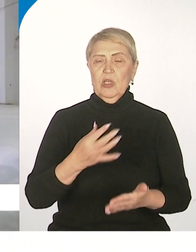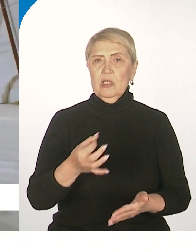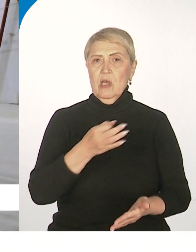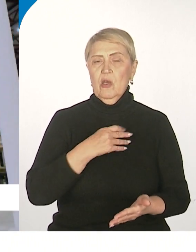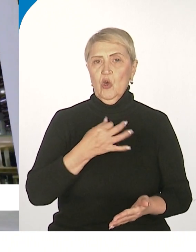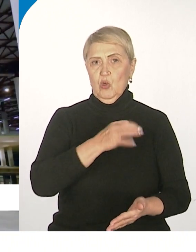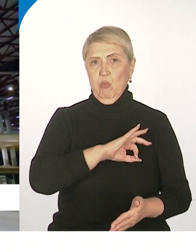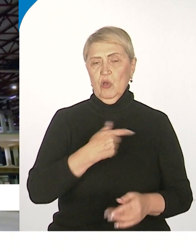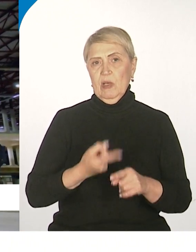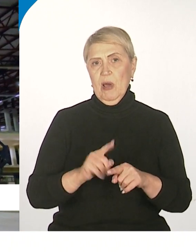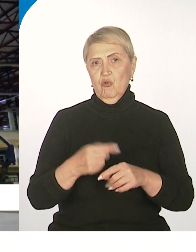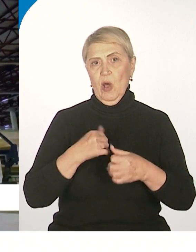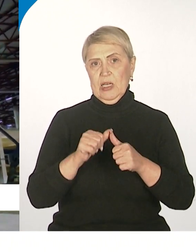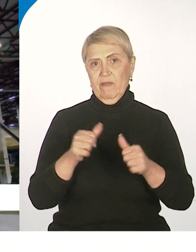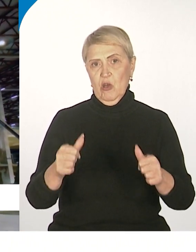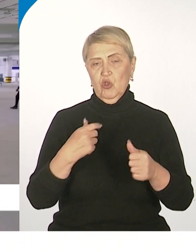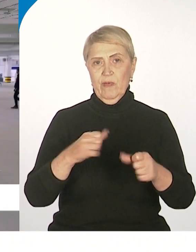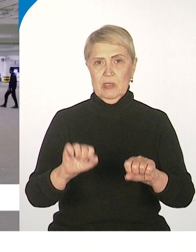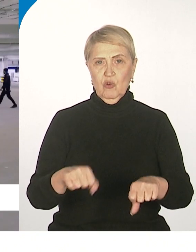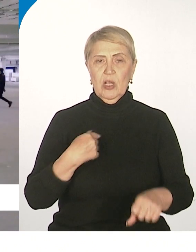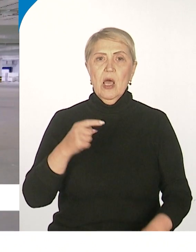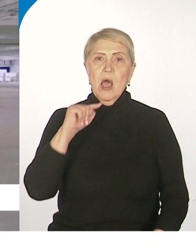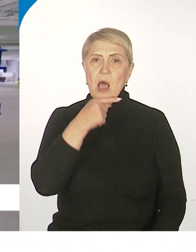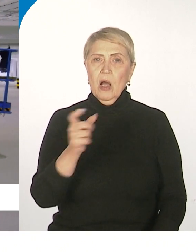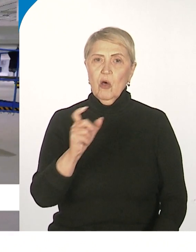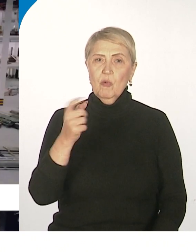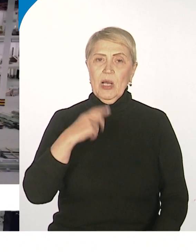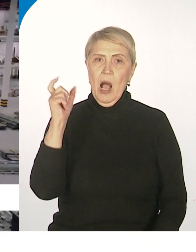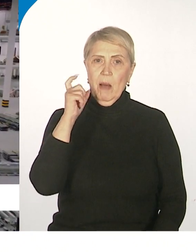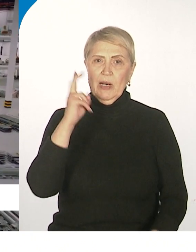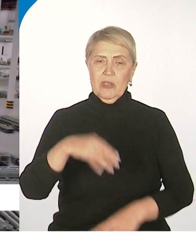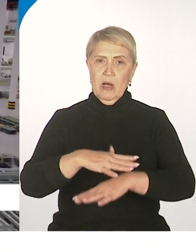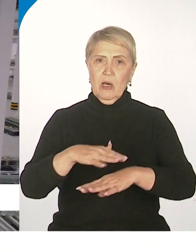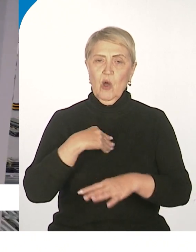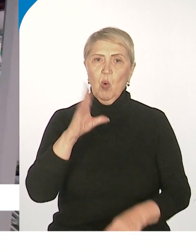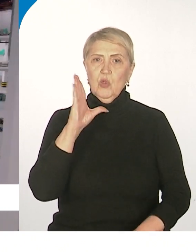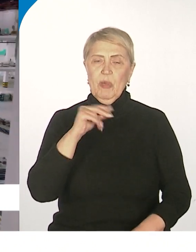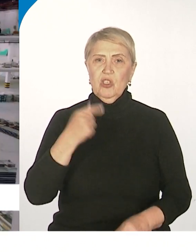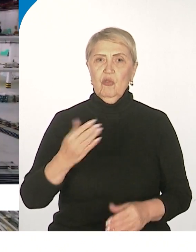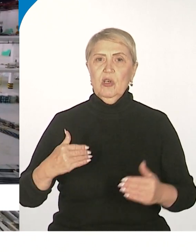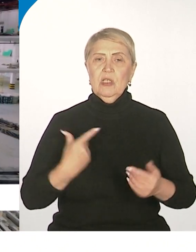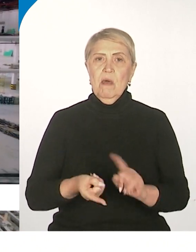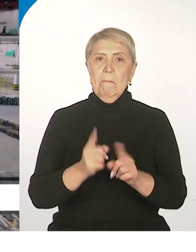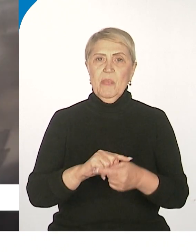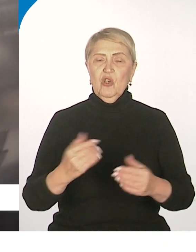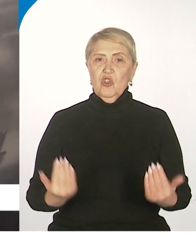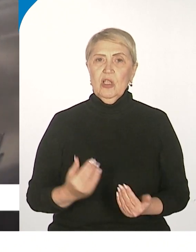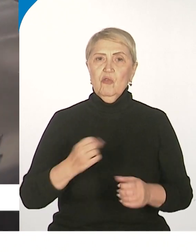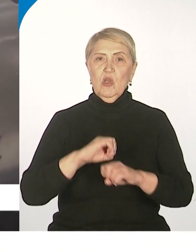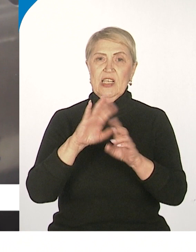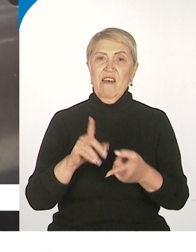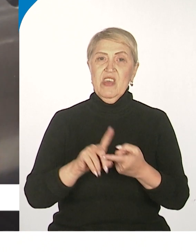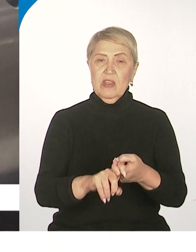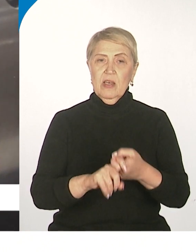открывающиеся возможности. Экономика Хабаровского края успешно пережила ковид, и теперь в период санкций бизнес